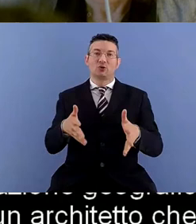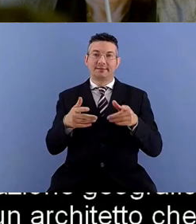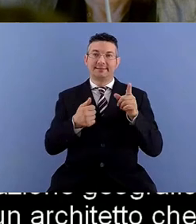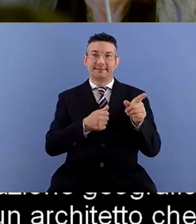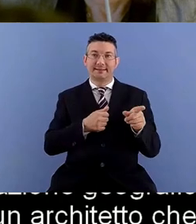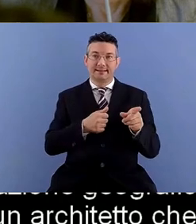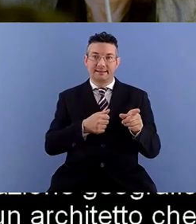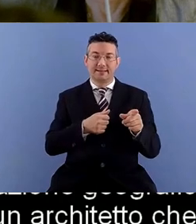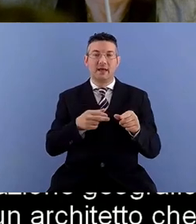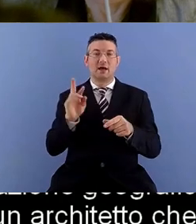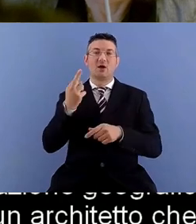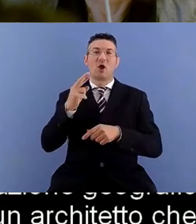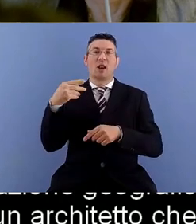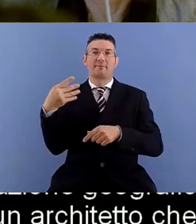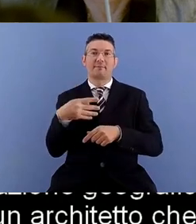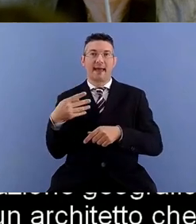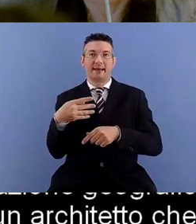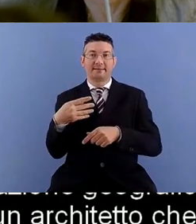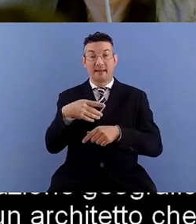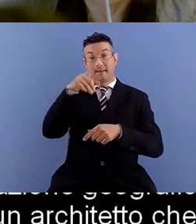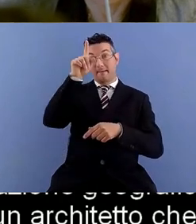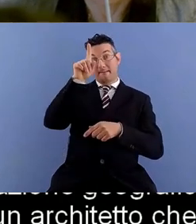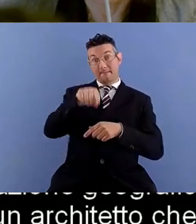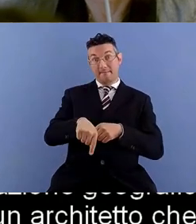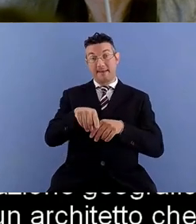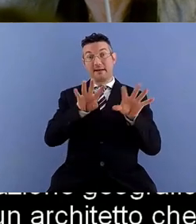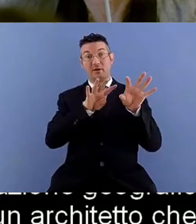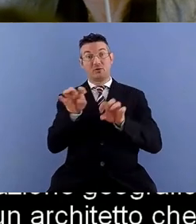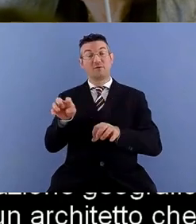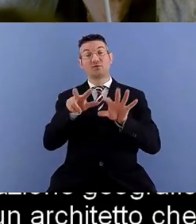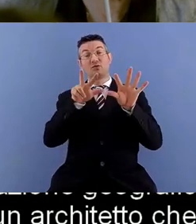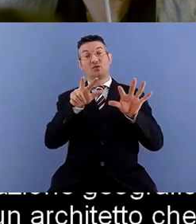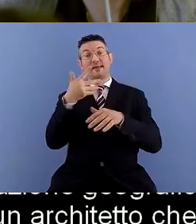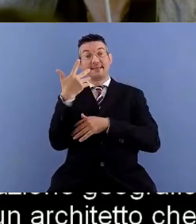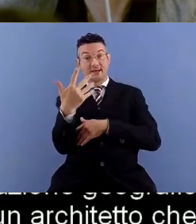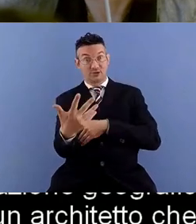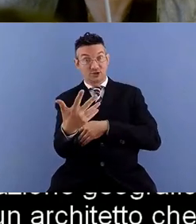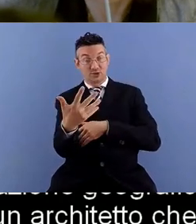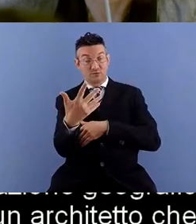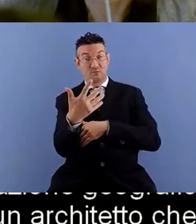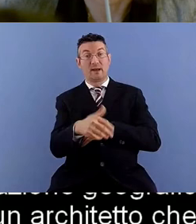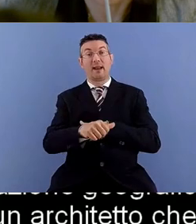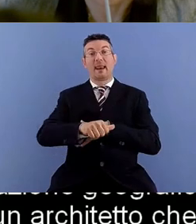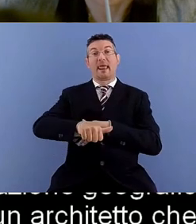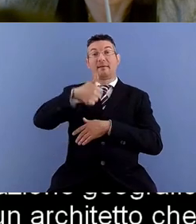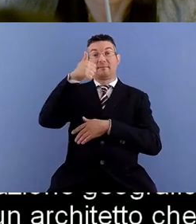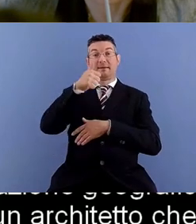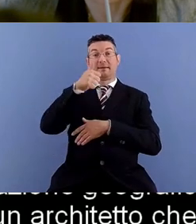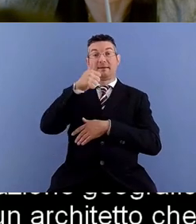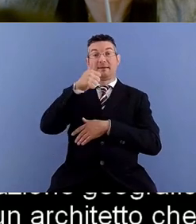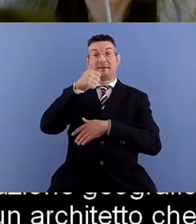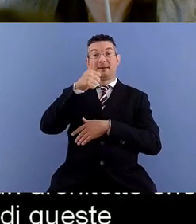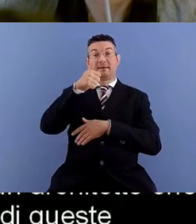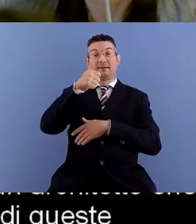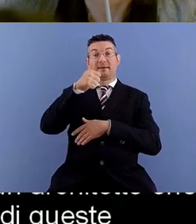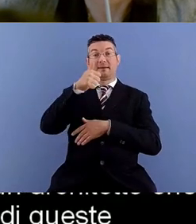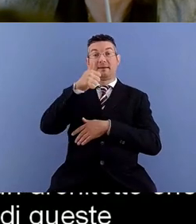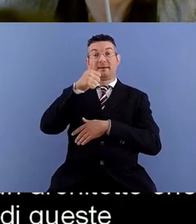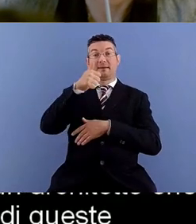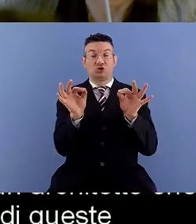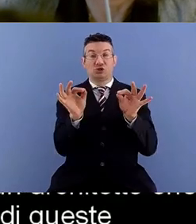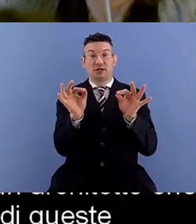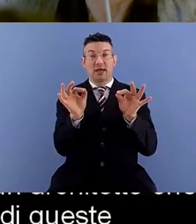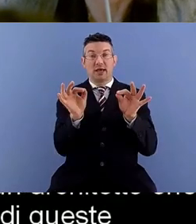nel 1985 quindi è la prima di queste terminologie che viene